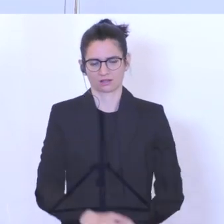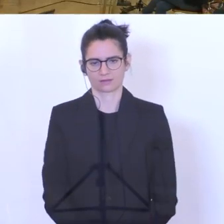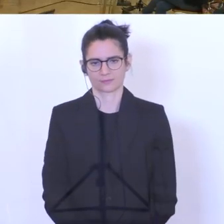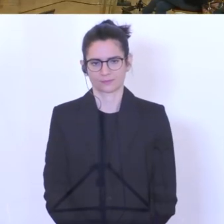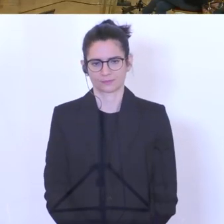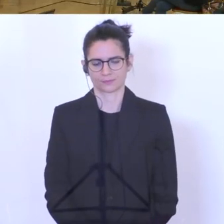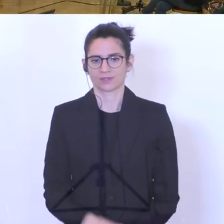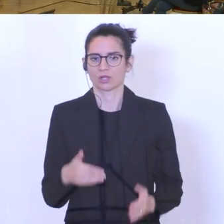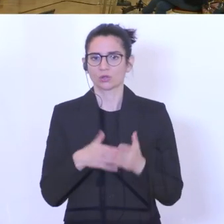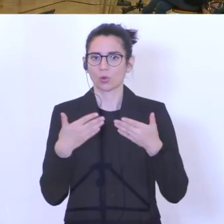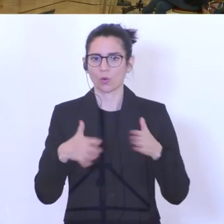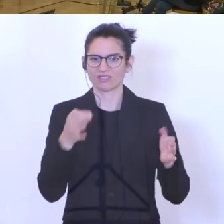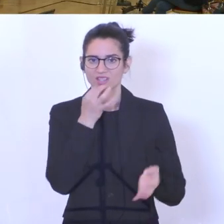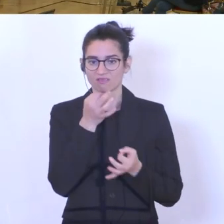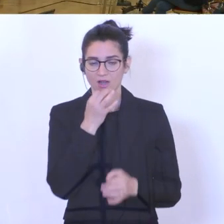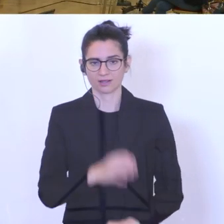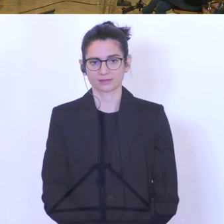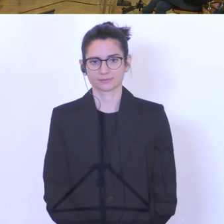Gibt es noch offene Fragen?